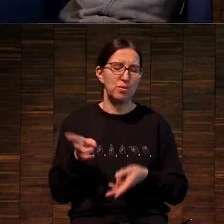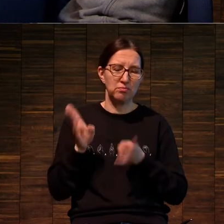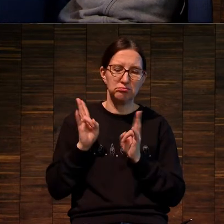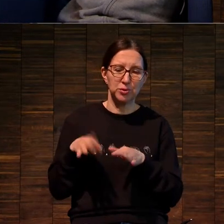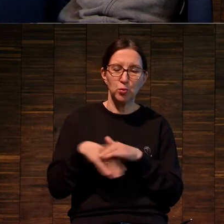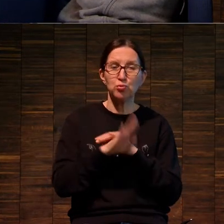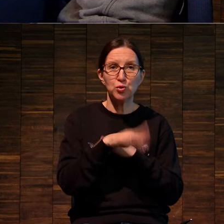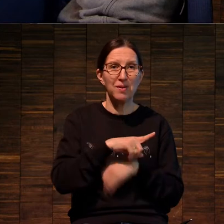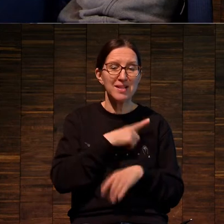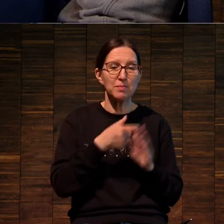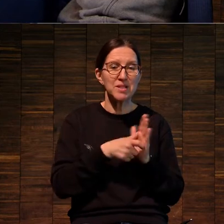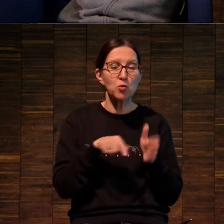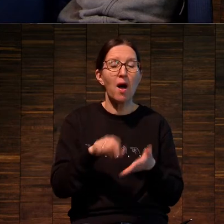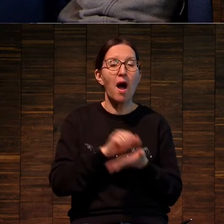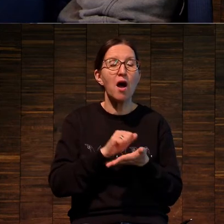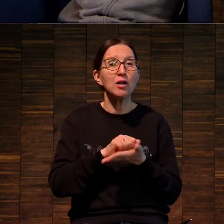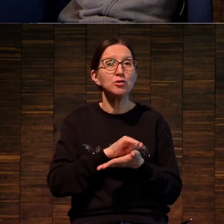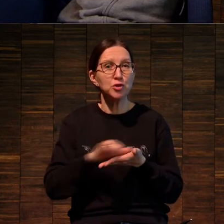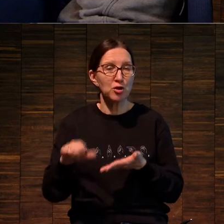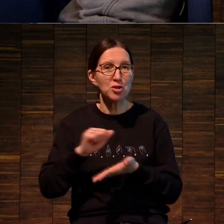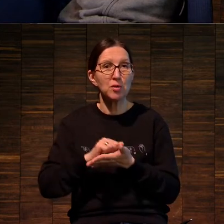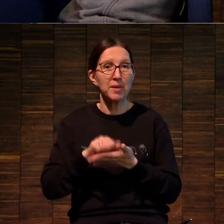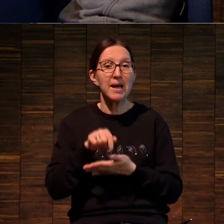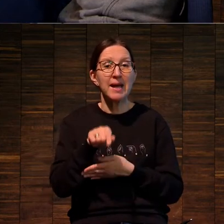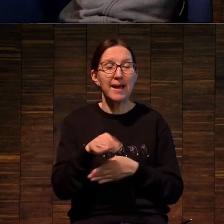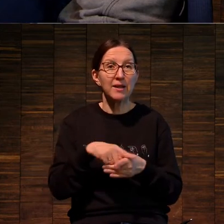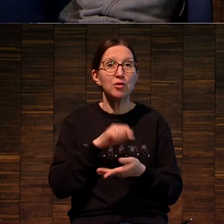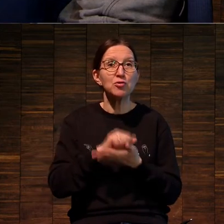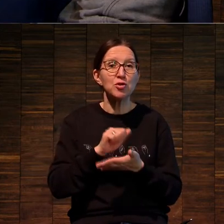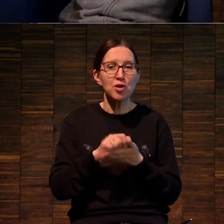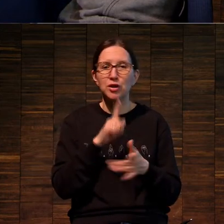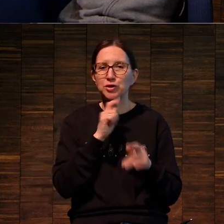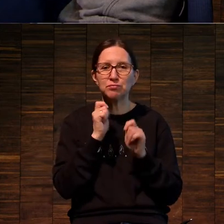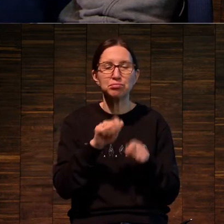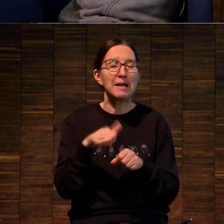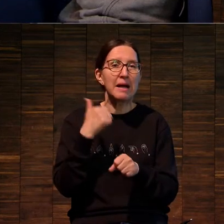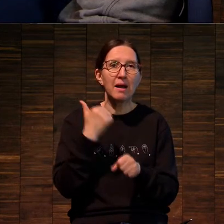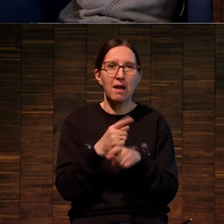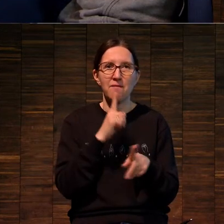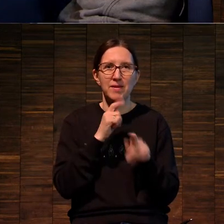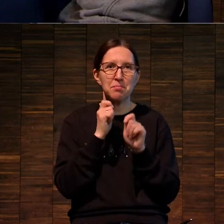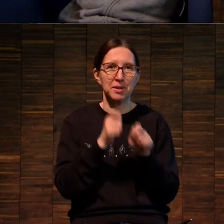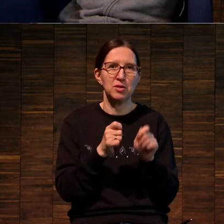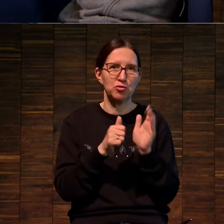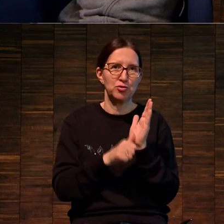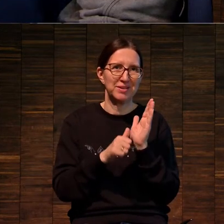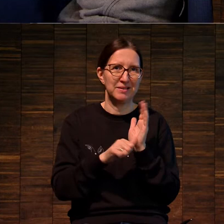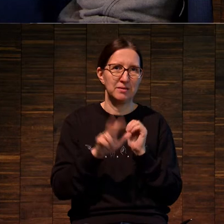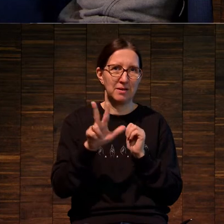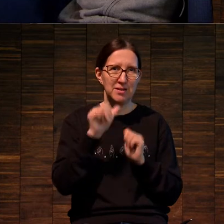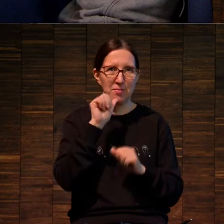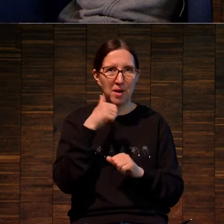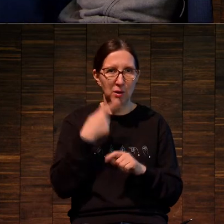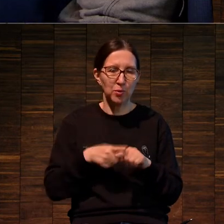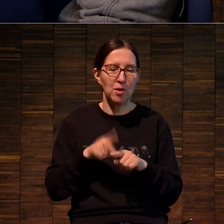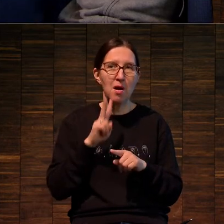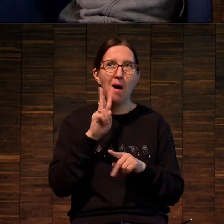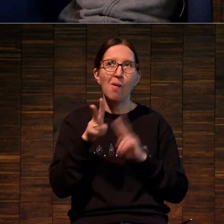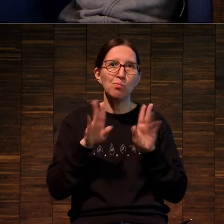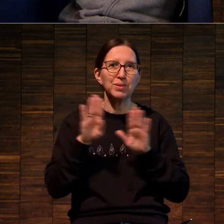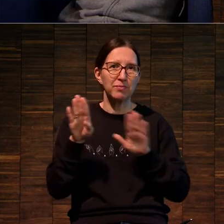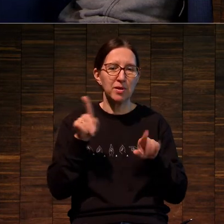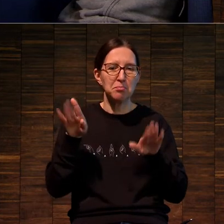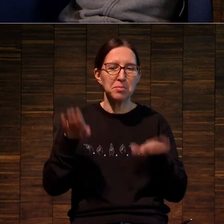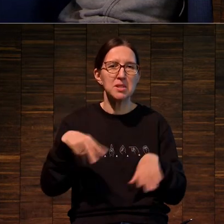после этого мастерскую, но этот тираж напечатал. Этот тираж получил гран-при в 1963 году на Биеннале печатной графики в